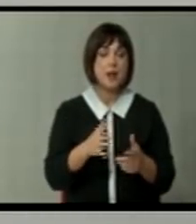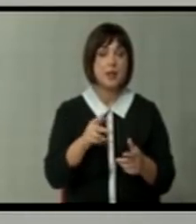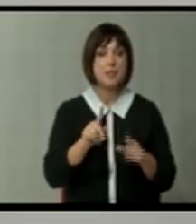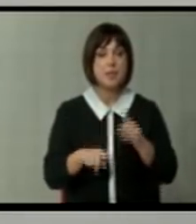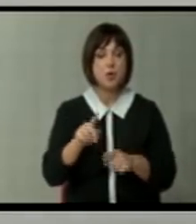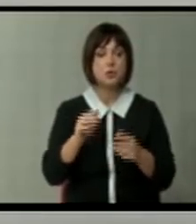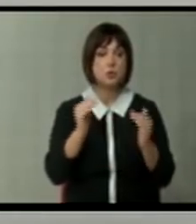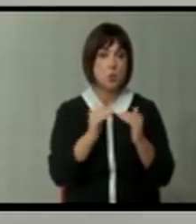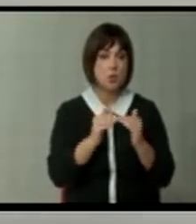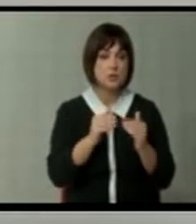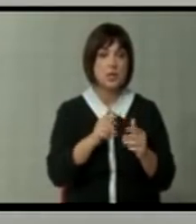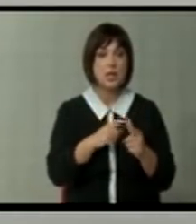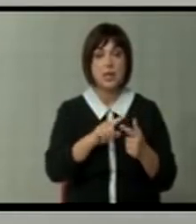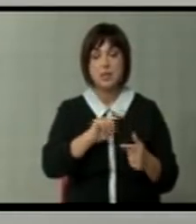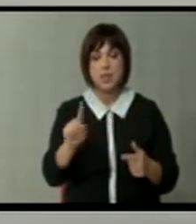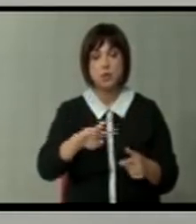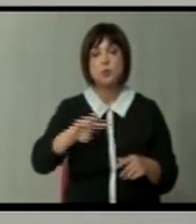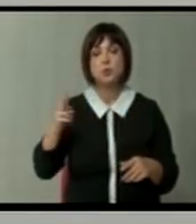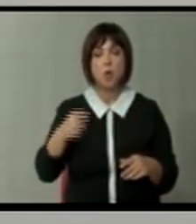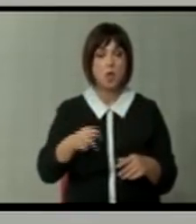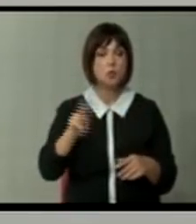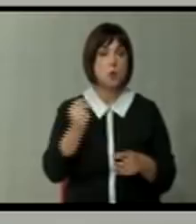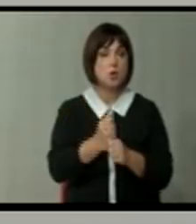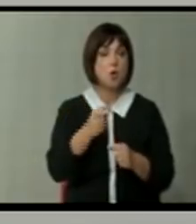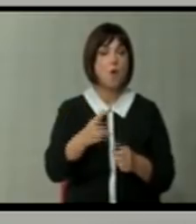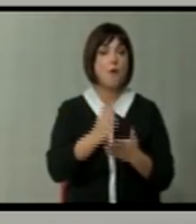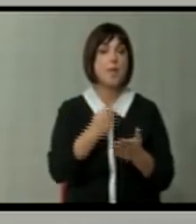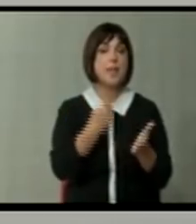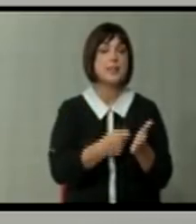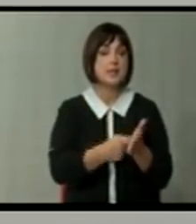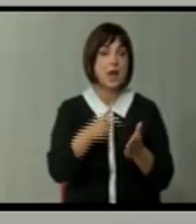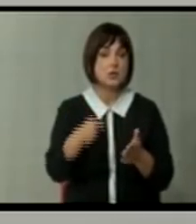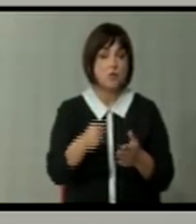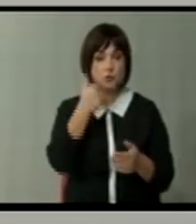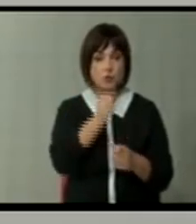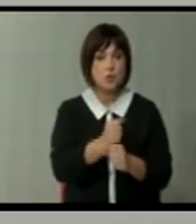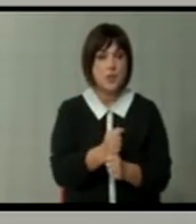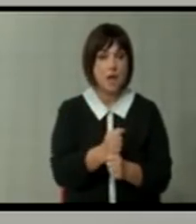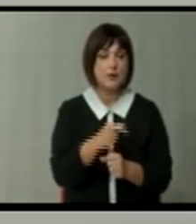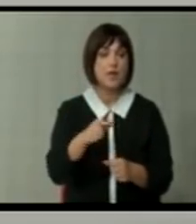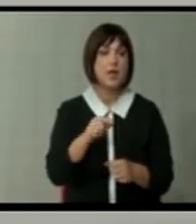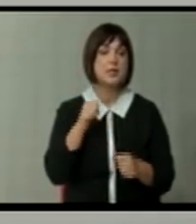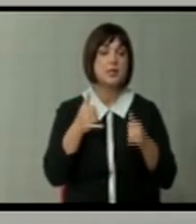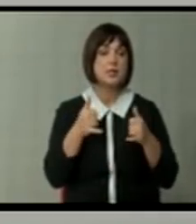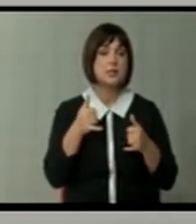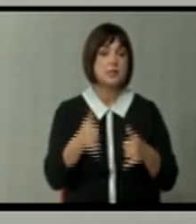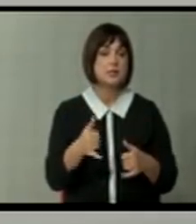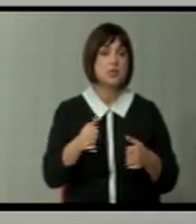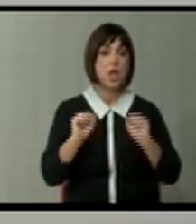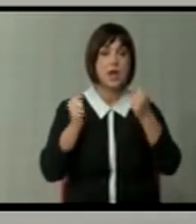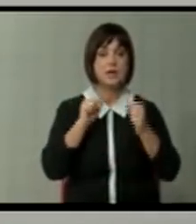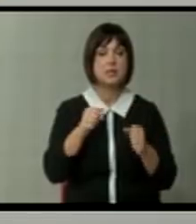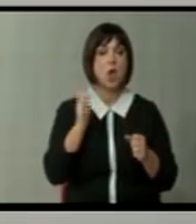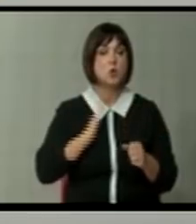тоа или не, тоа е исто така друга работа. Но тоа ќе биде награда за тој потек. И мислам да каде нешната реакција на господин